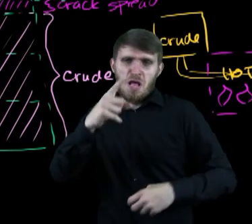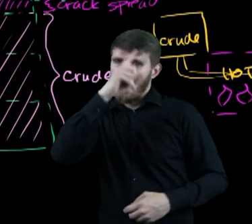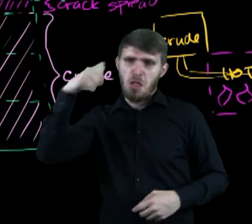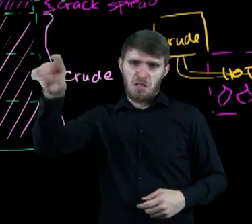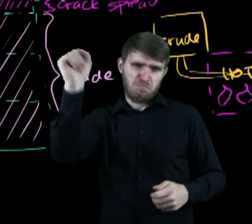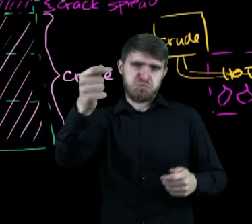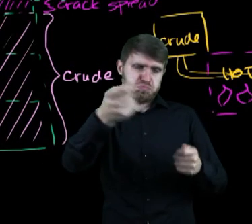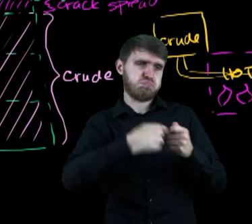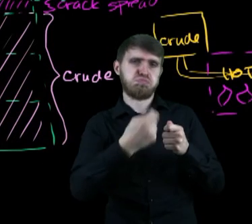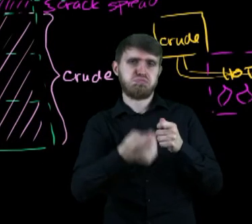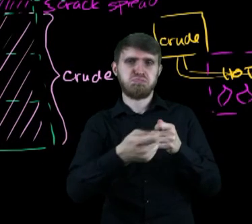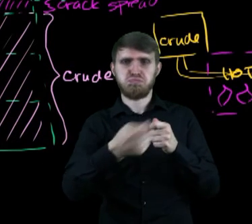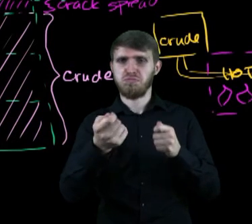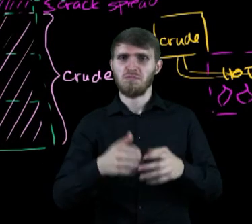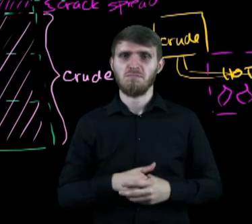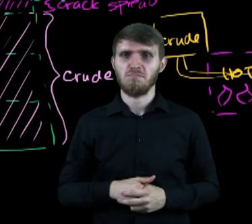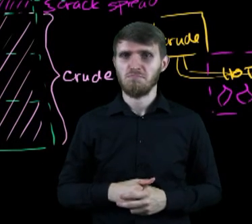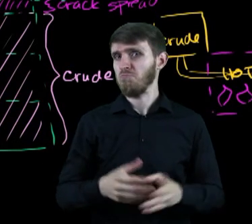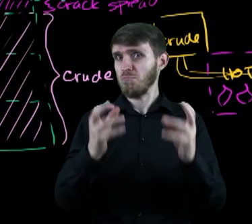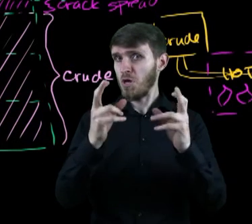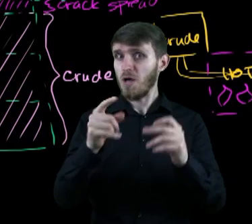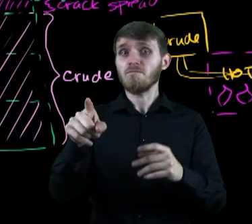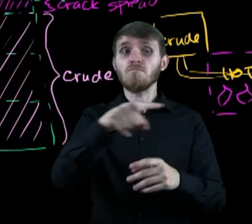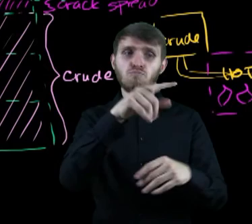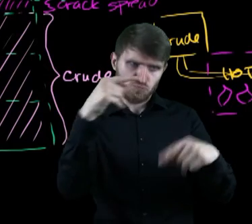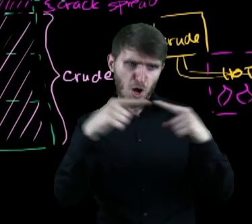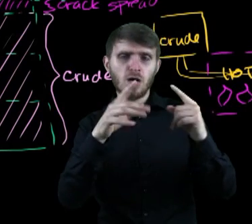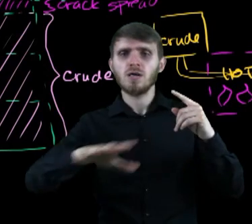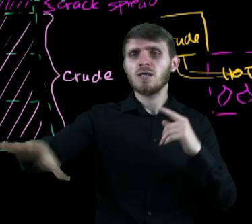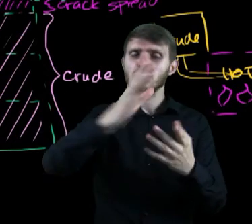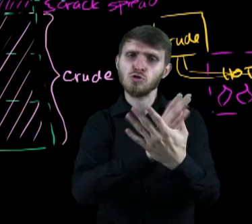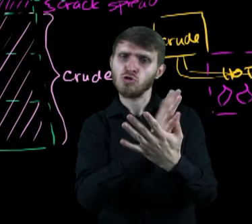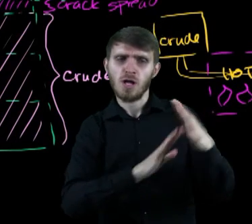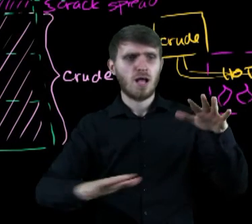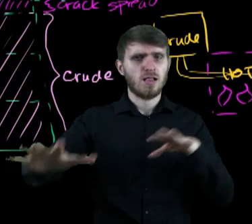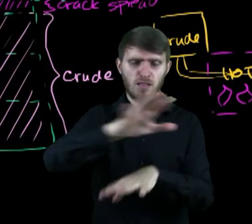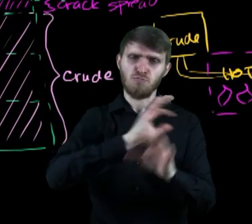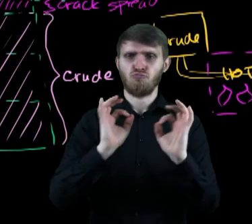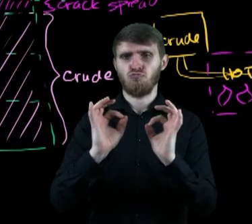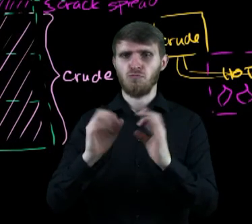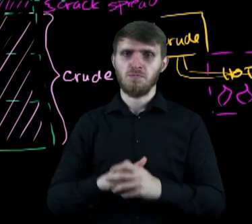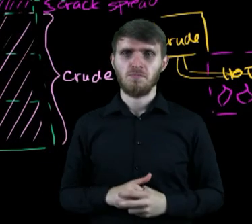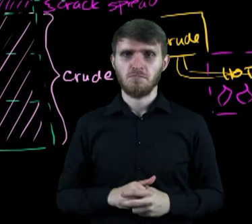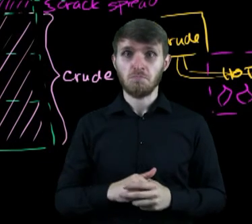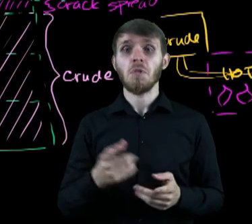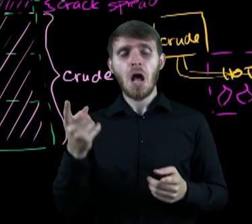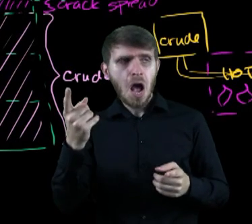że nie ma sprawy. To i tak stosunkowo tanio. Tak naprawdę tyle stacji zarabiają przeciętnie na galonie.